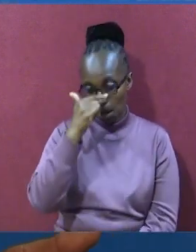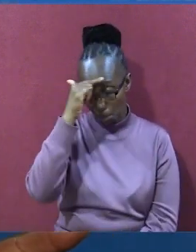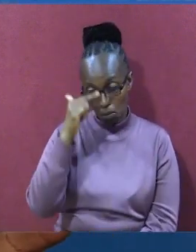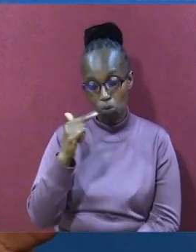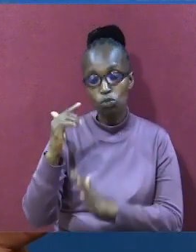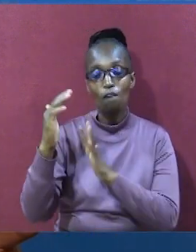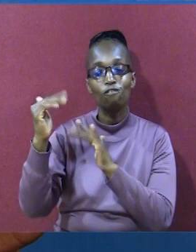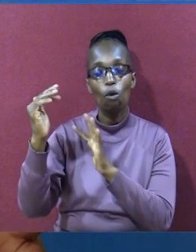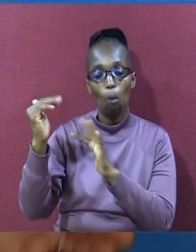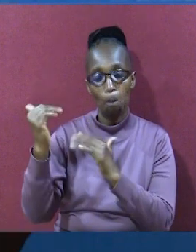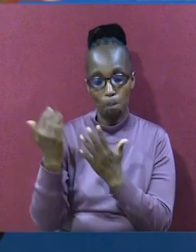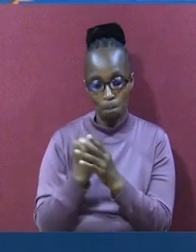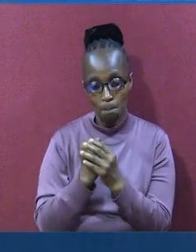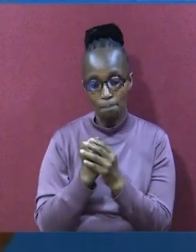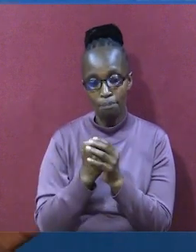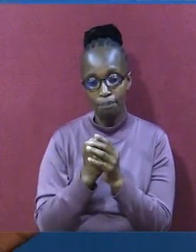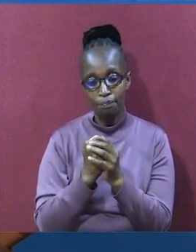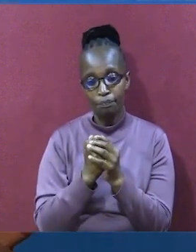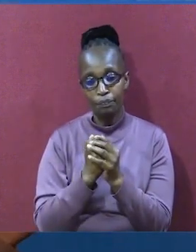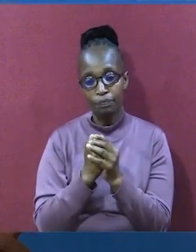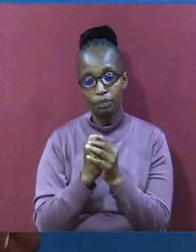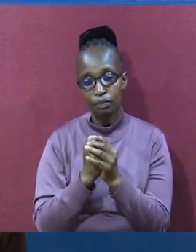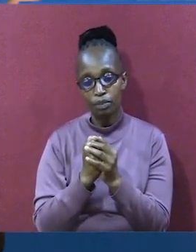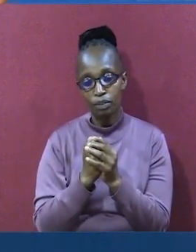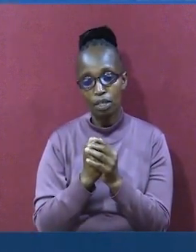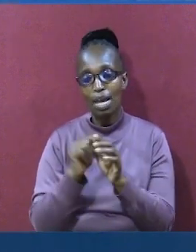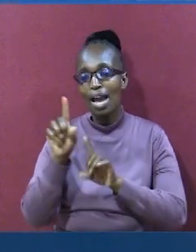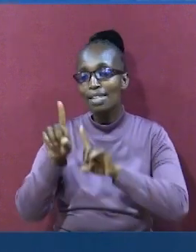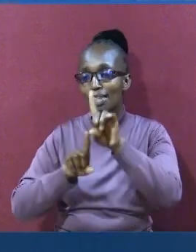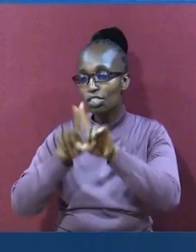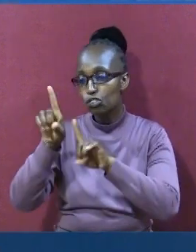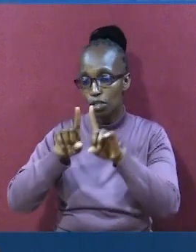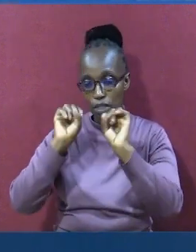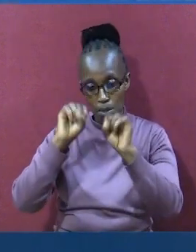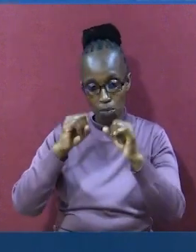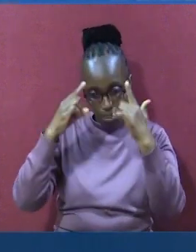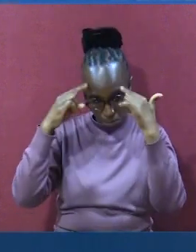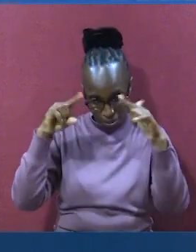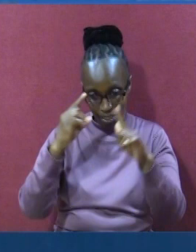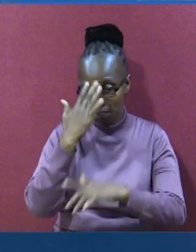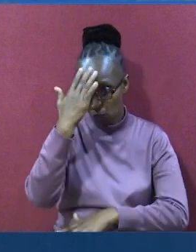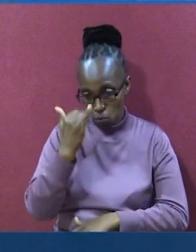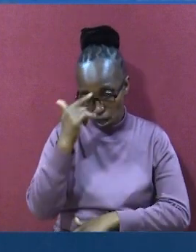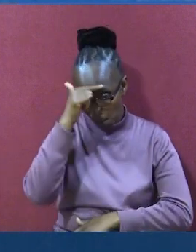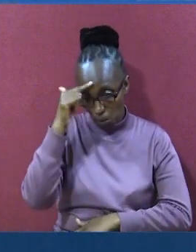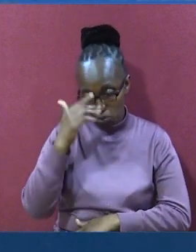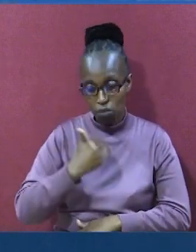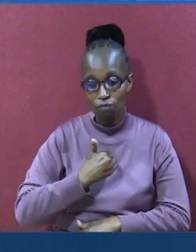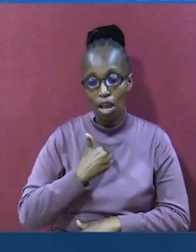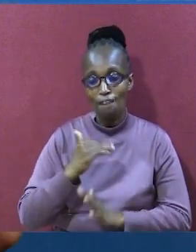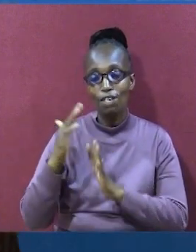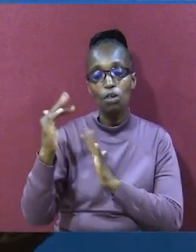Safari yetu. Inaweze shwa. Ama inaweza kufanyika ni kwa sababu ya kuwa na matumahini.